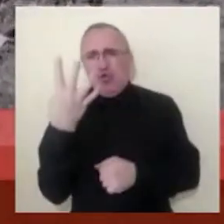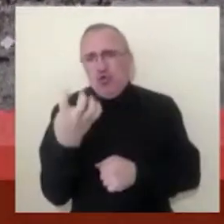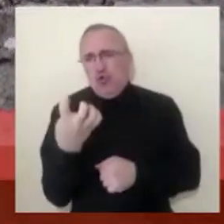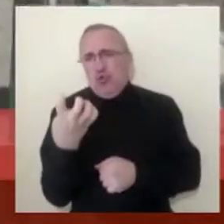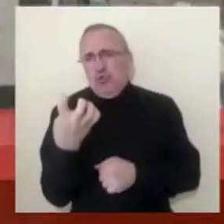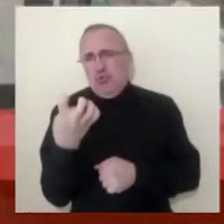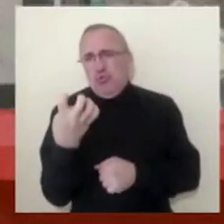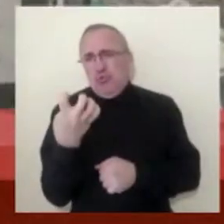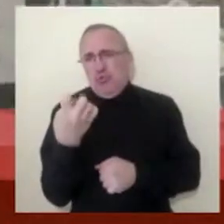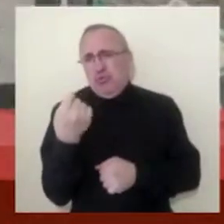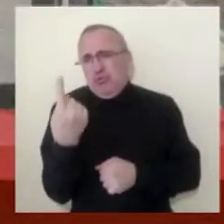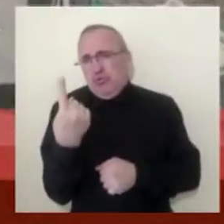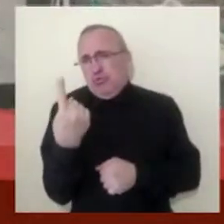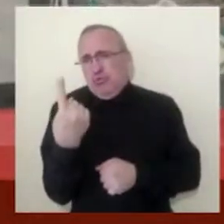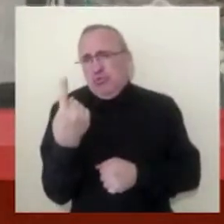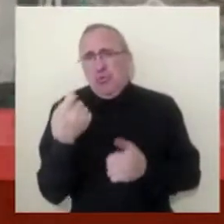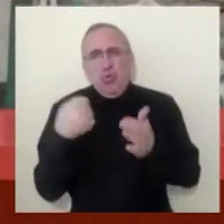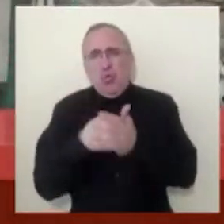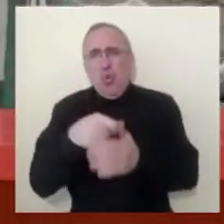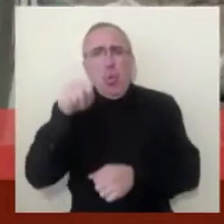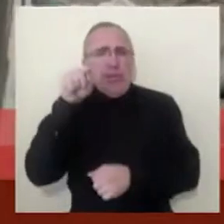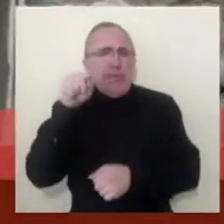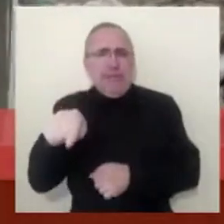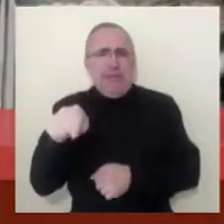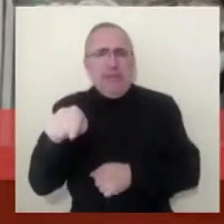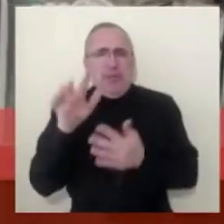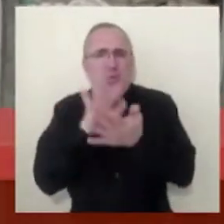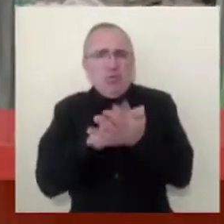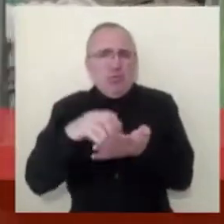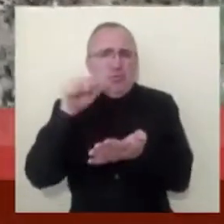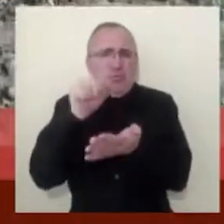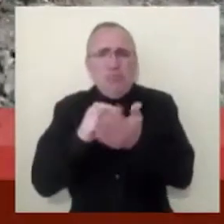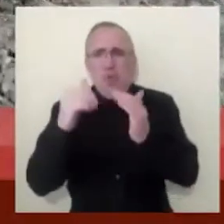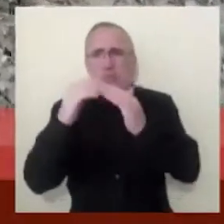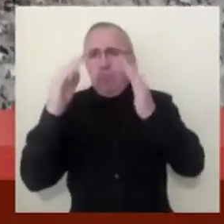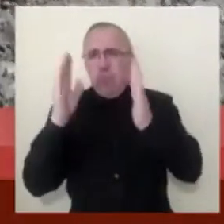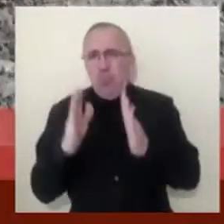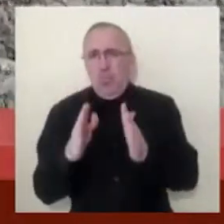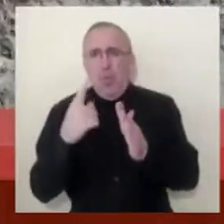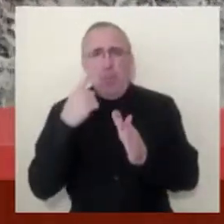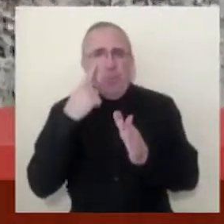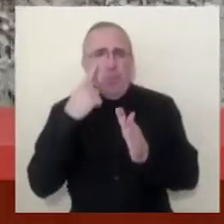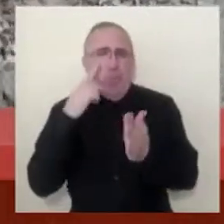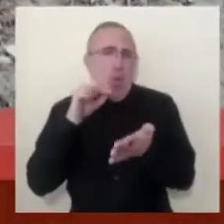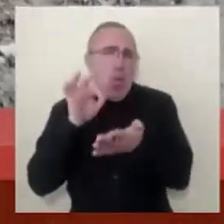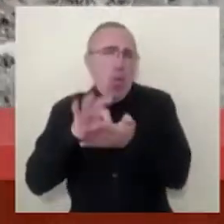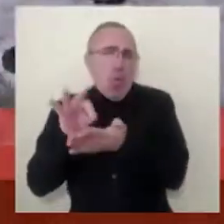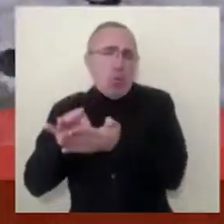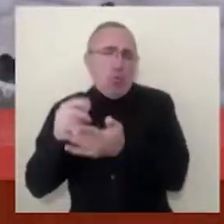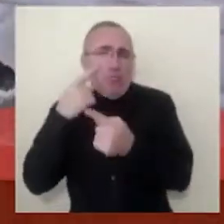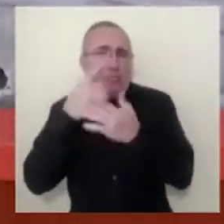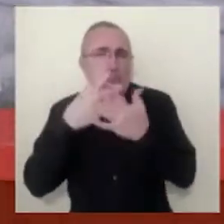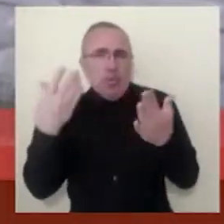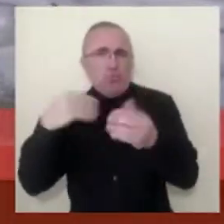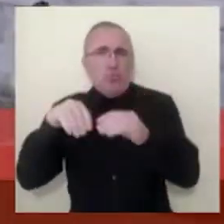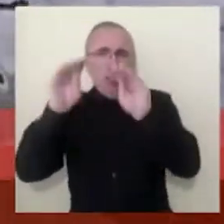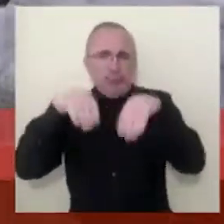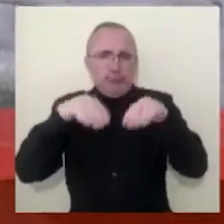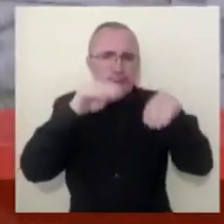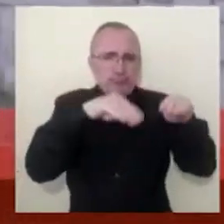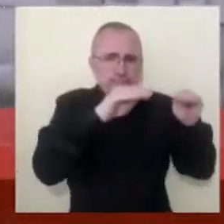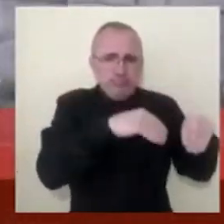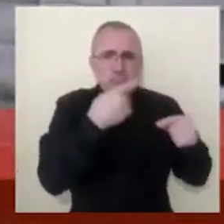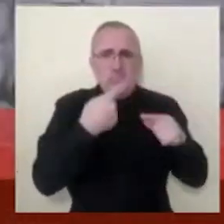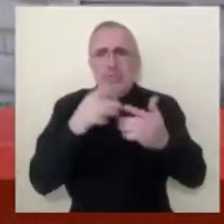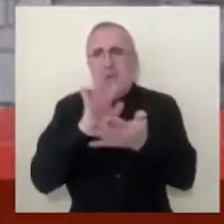тисячі вже зруйнованих будинків, так, по оцінкам. Більшість з них вже описана безпосередньо ці руйнування.